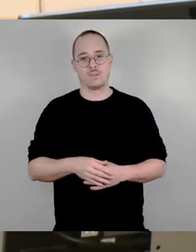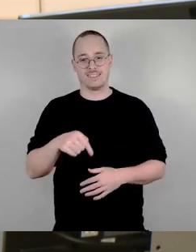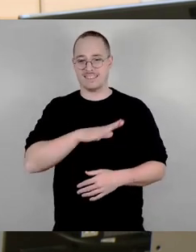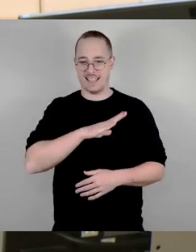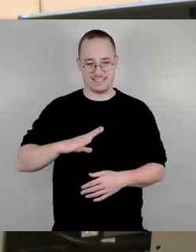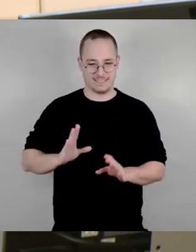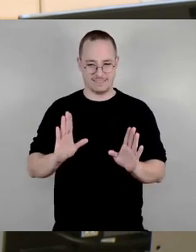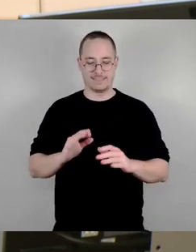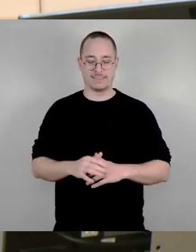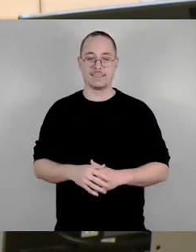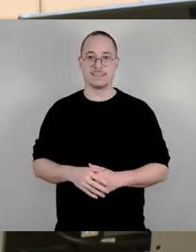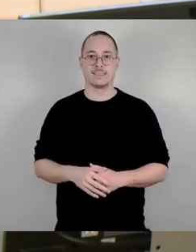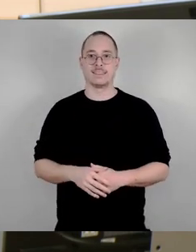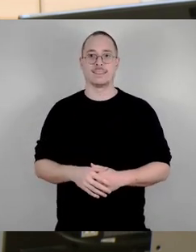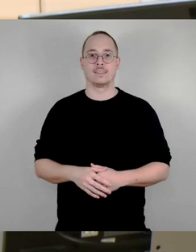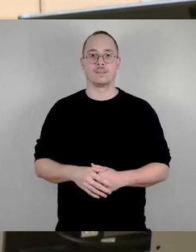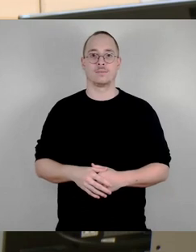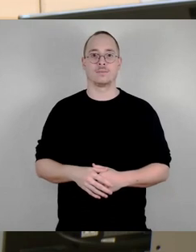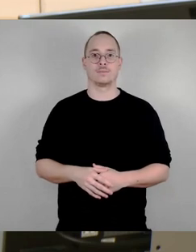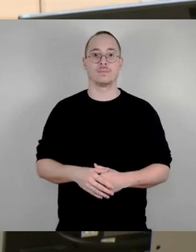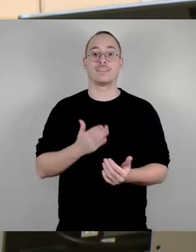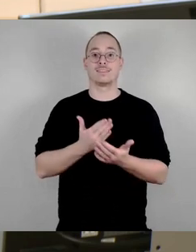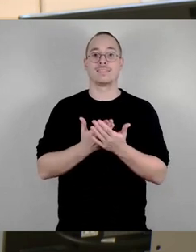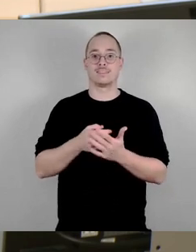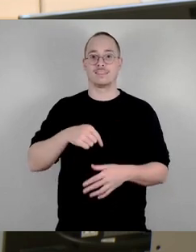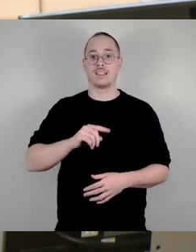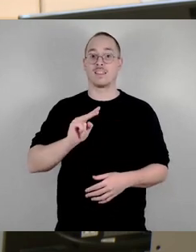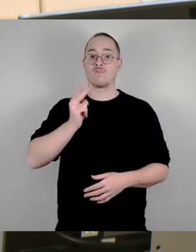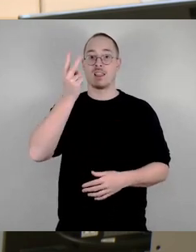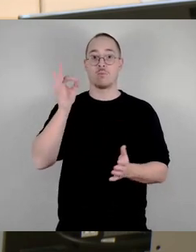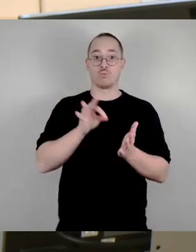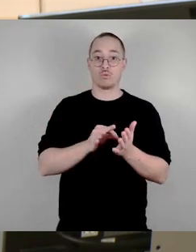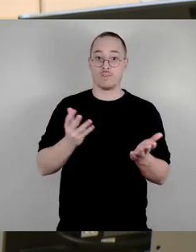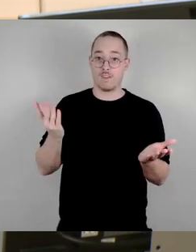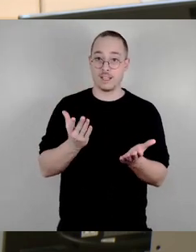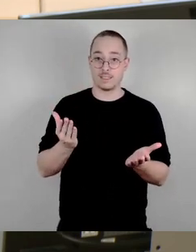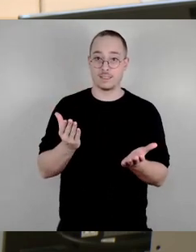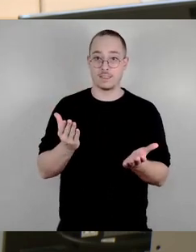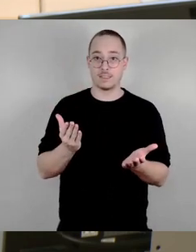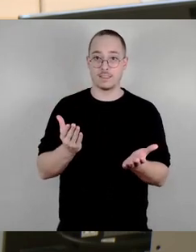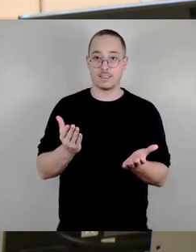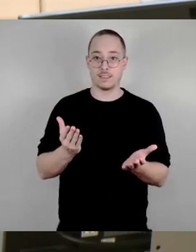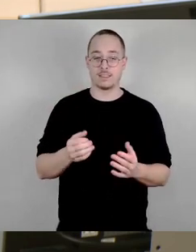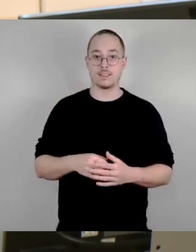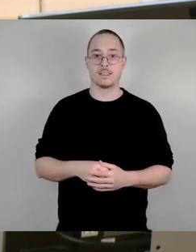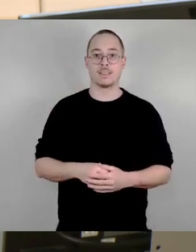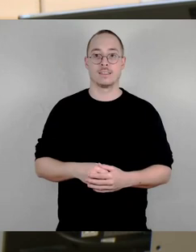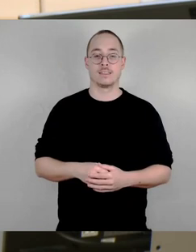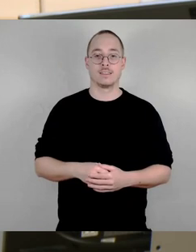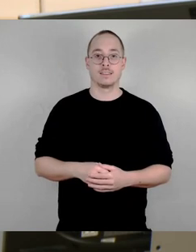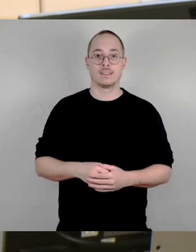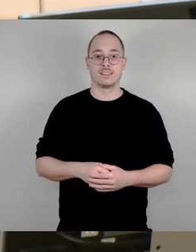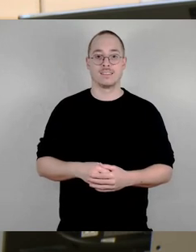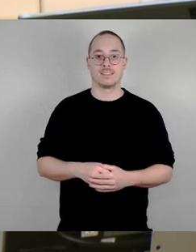deshalb sieht auch unser zweiter Punkt nochmal ganz klar vor, das Thema hatten wir heute schon, dass man dafür Sorgen